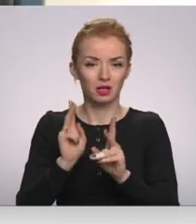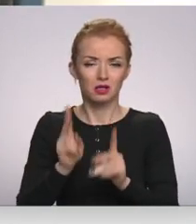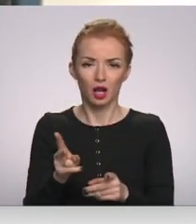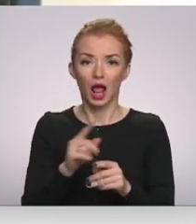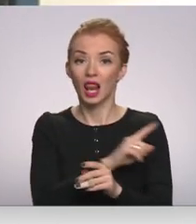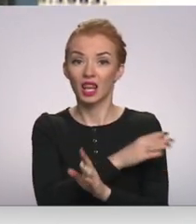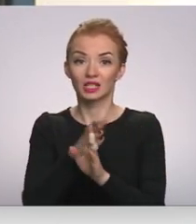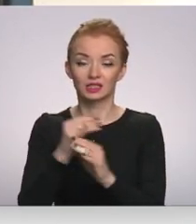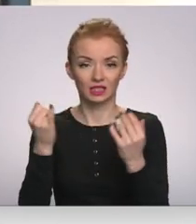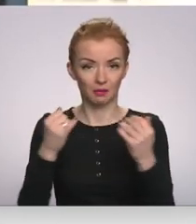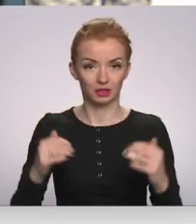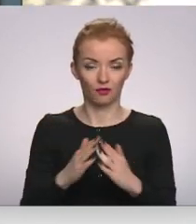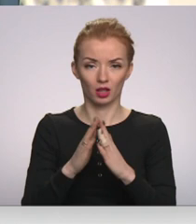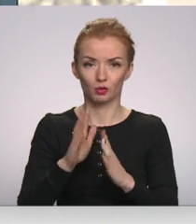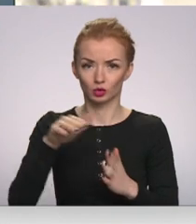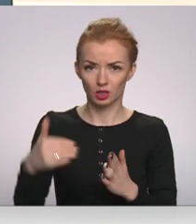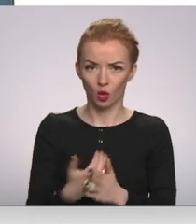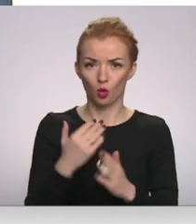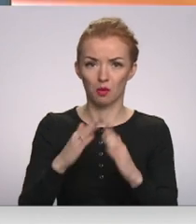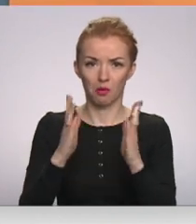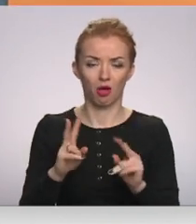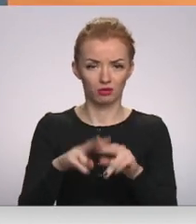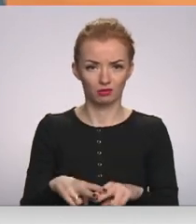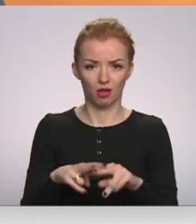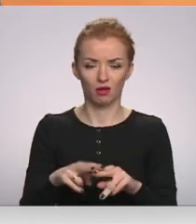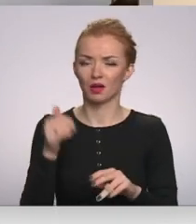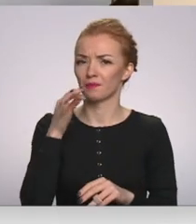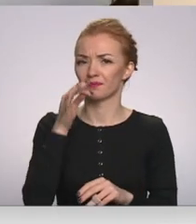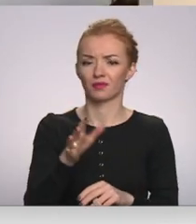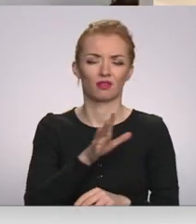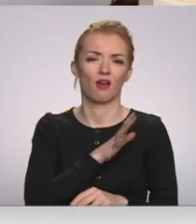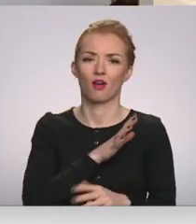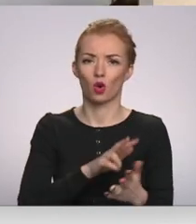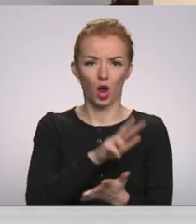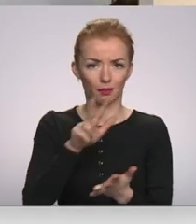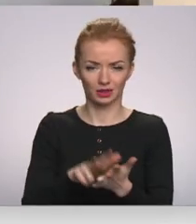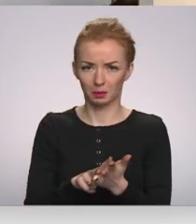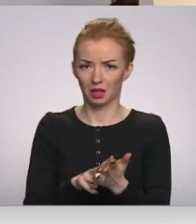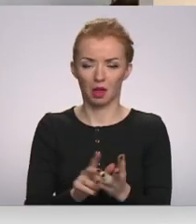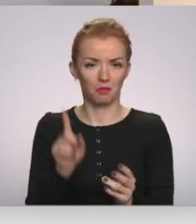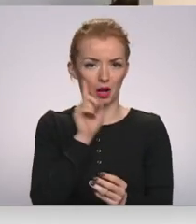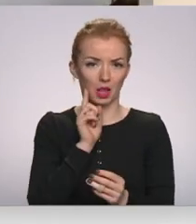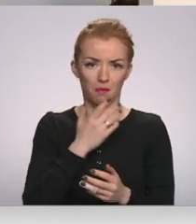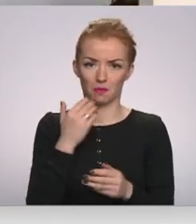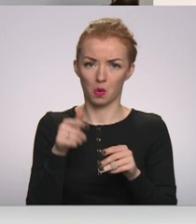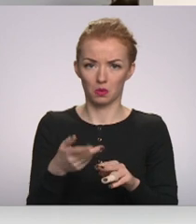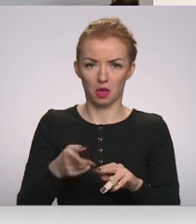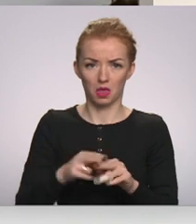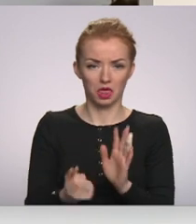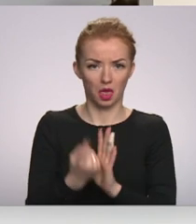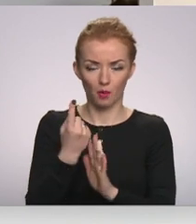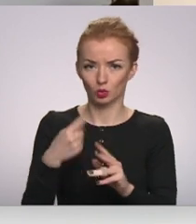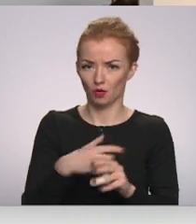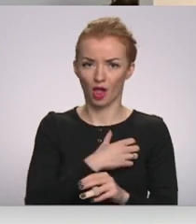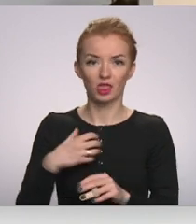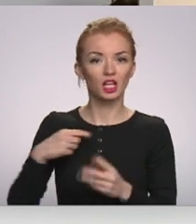ka vēl līdz Ziemassvētkiem gaidām jaunu mājasēdi. Nevaru apstiprināt, šobrīd nebūtu pamata tā rīkoties un valdību nekādus tādus